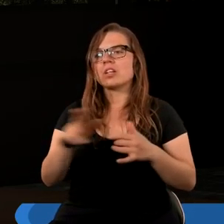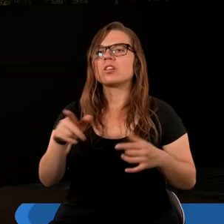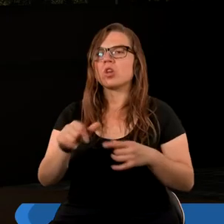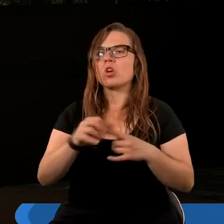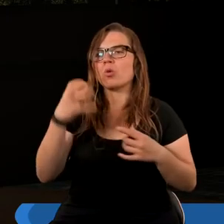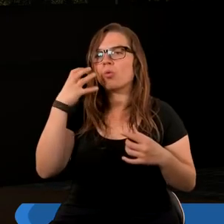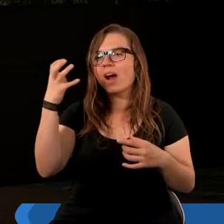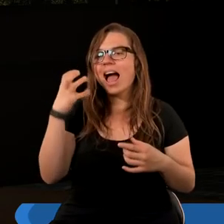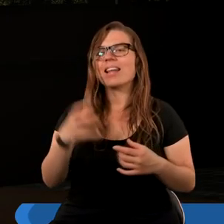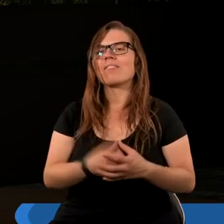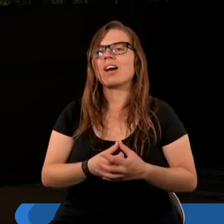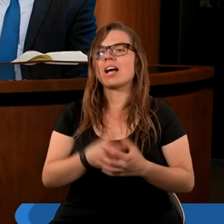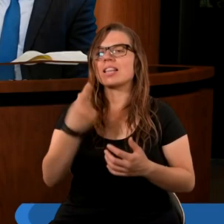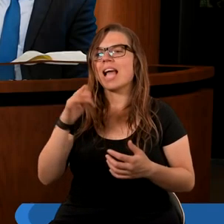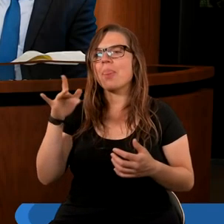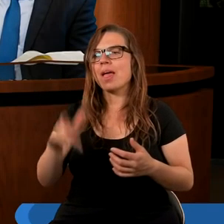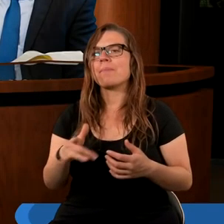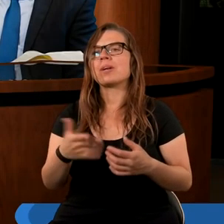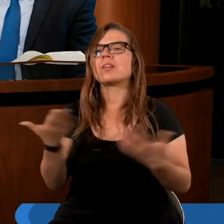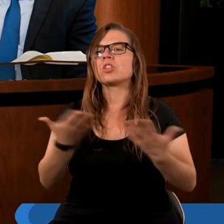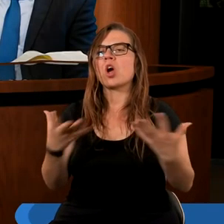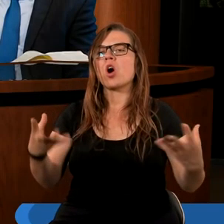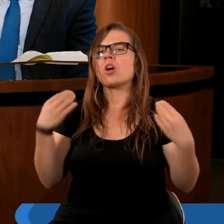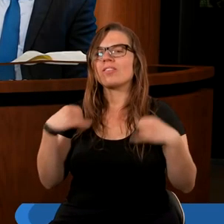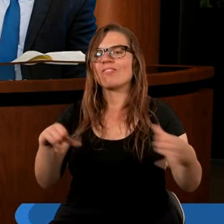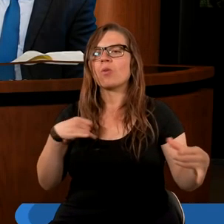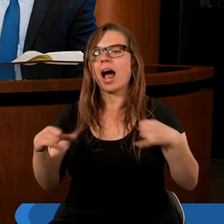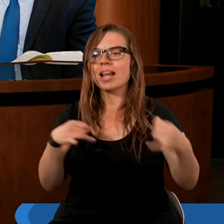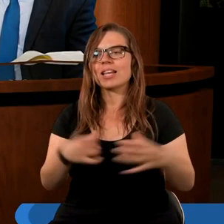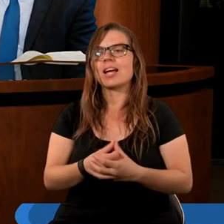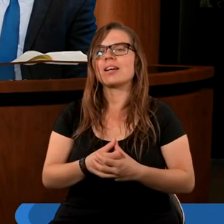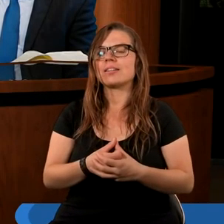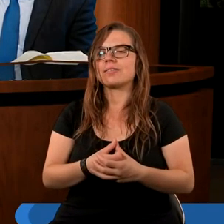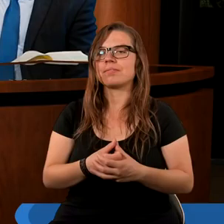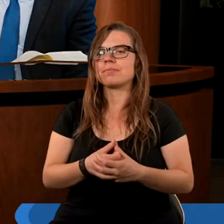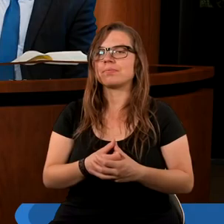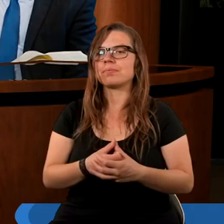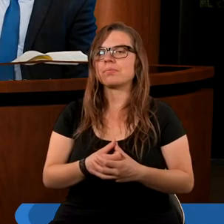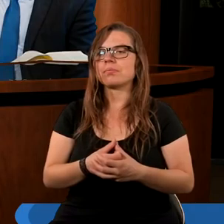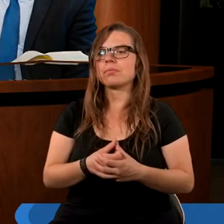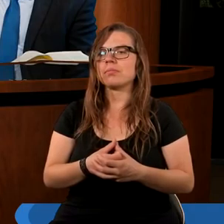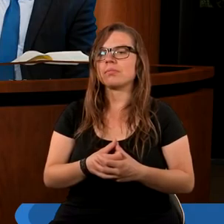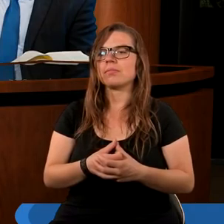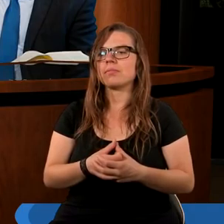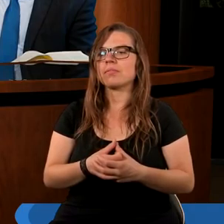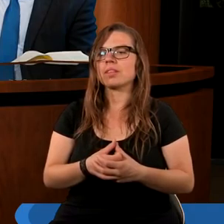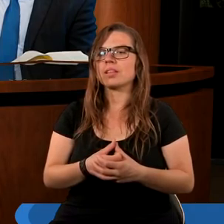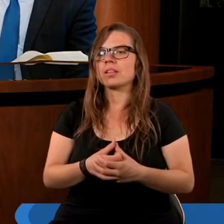to są królestwa. Diademy, kiedy otrzymują władzę sprawowaną.